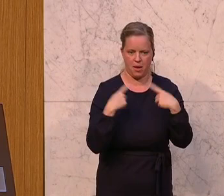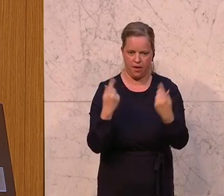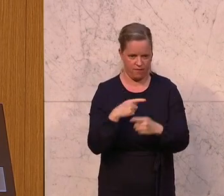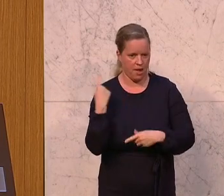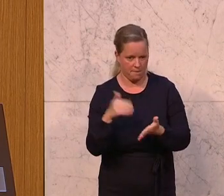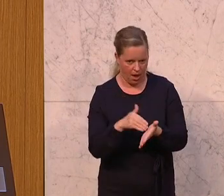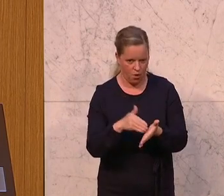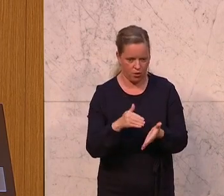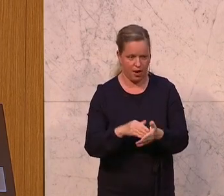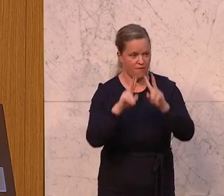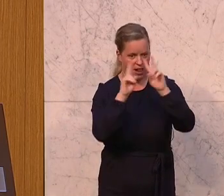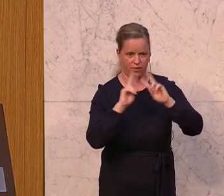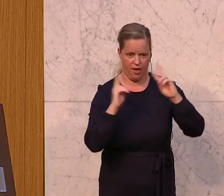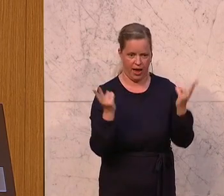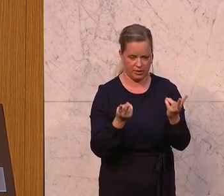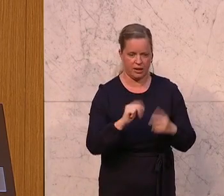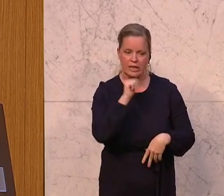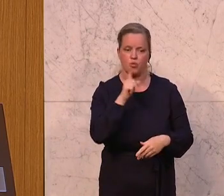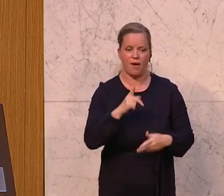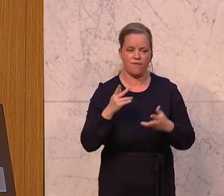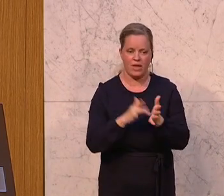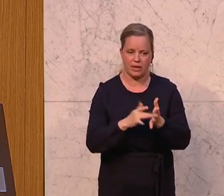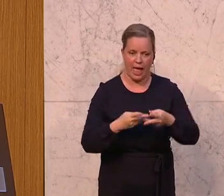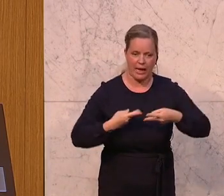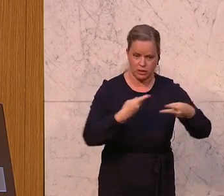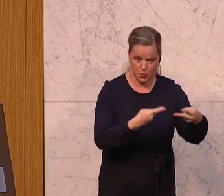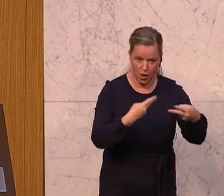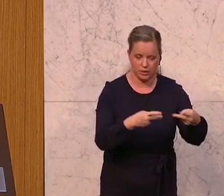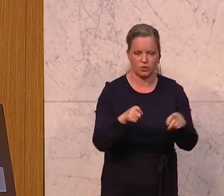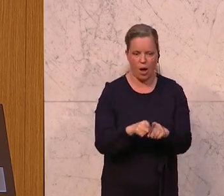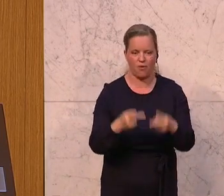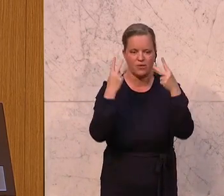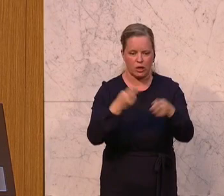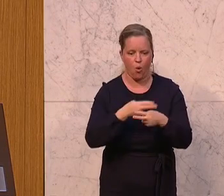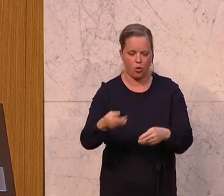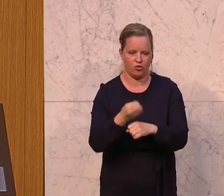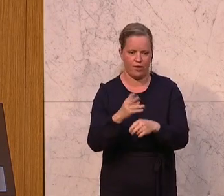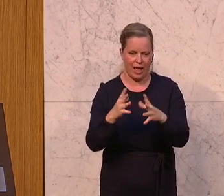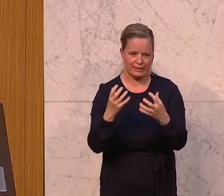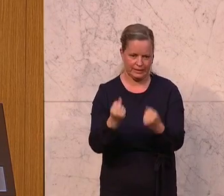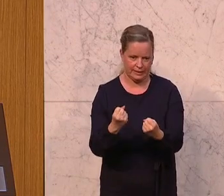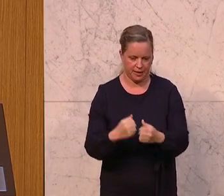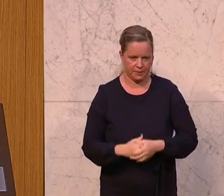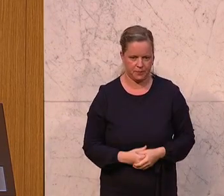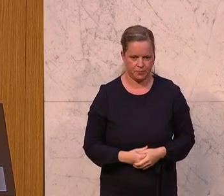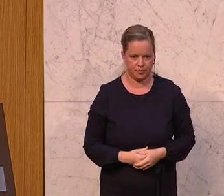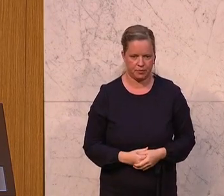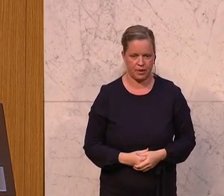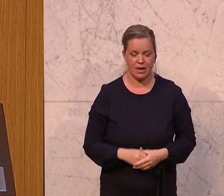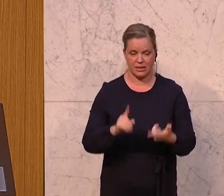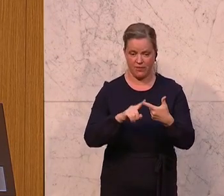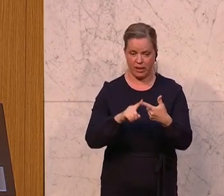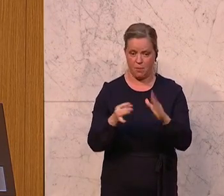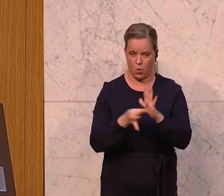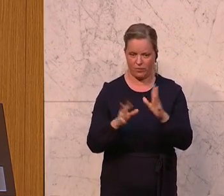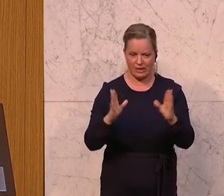aber nicht nur wegen des Exports, sondern vor allem, um uns auch diese wichtigen Rohstoffe zu sichern. Ein zweiter Punkt, die Direktinvestitionen. Und